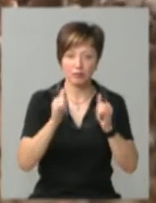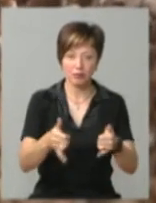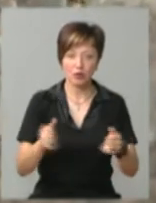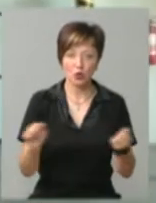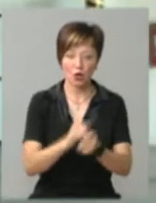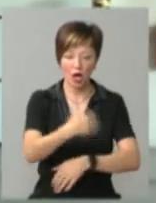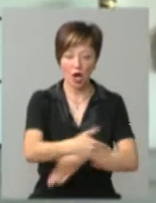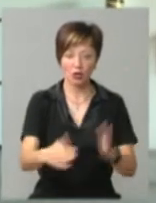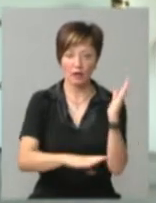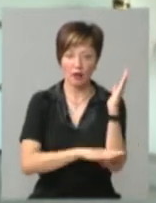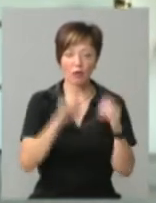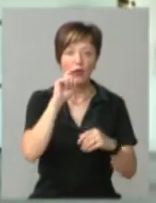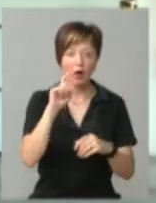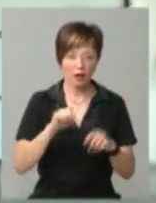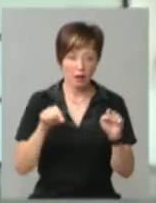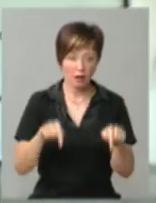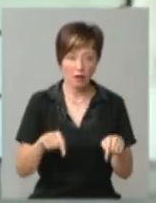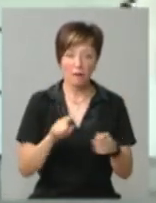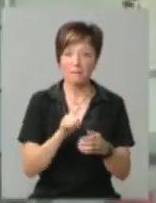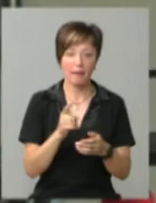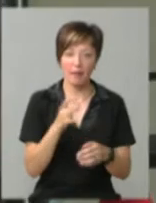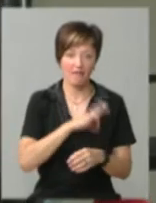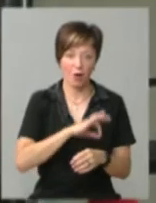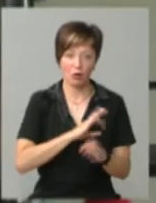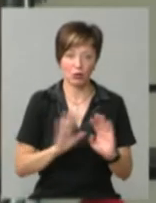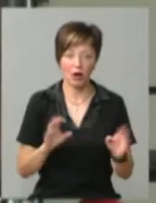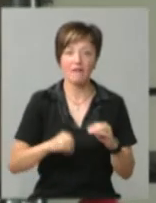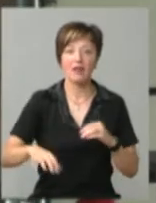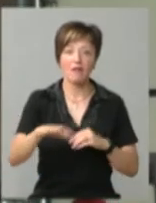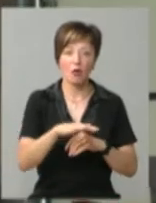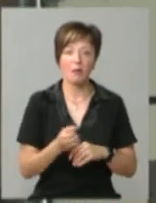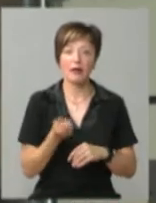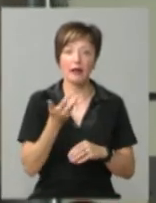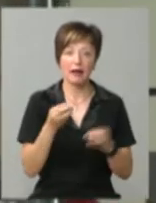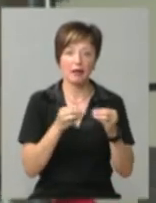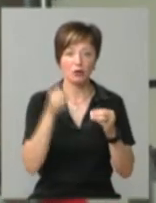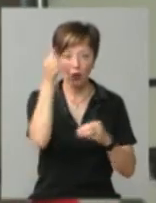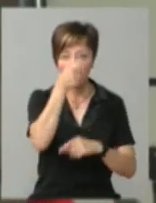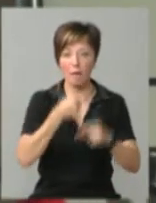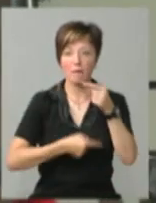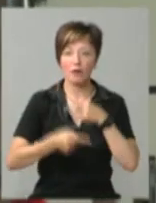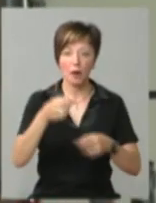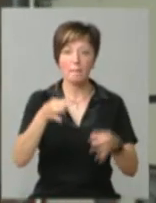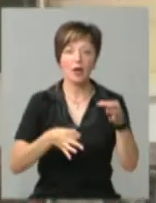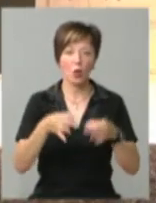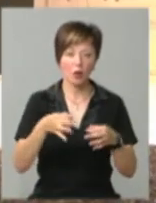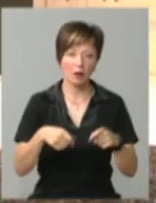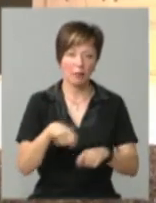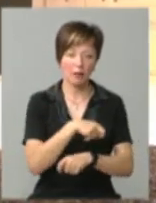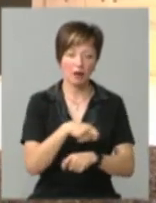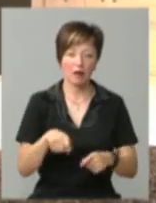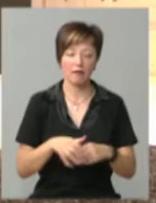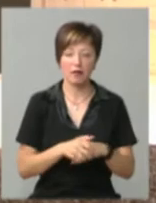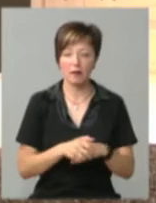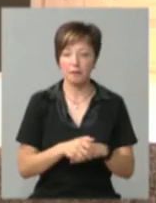ящики, які в Україні, за словами Віктора Котіка, майже не використовуються. А в Європі кілька десят років, як повернулися до природних матеріалів. Колись